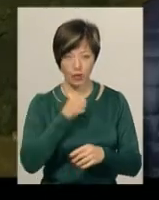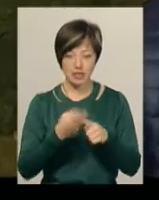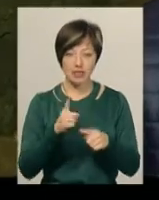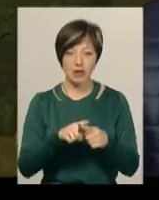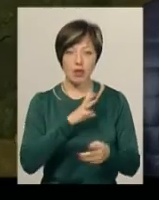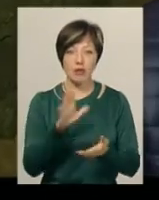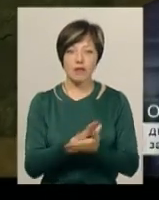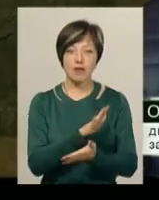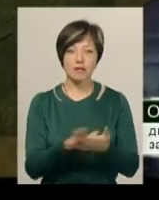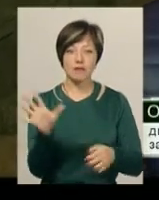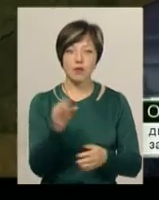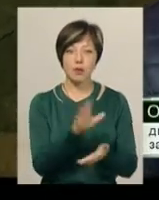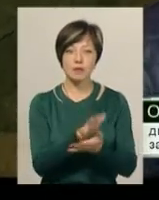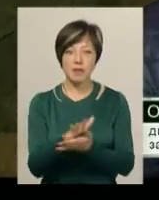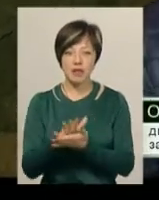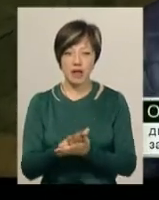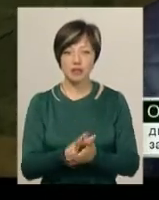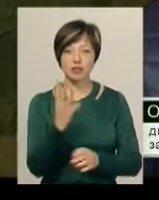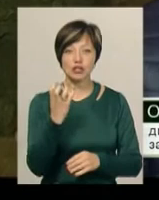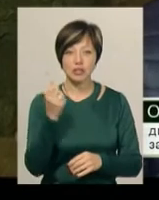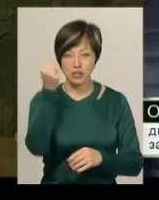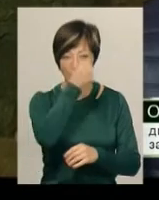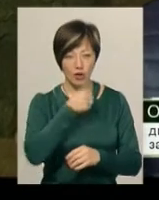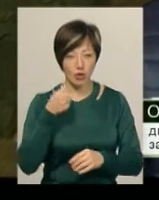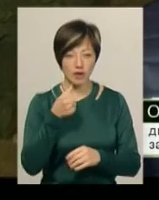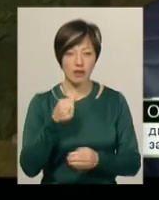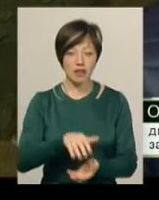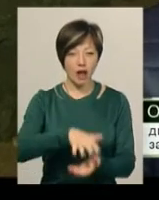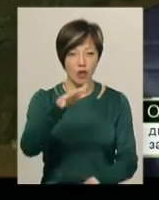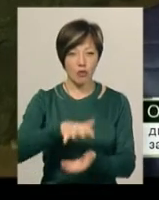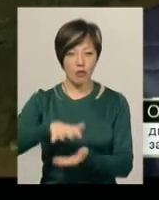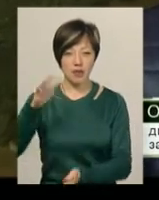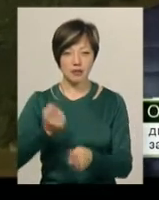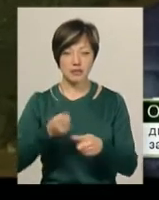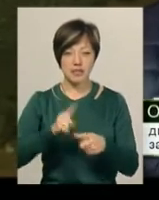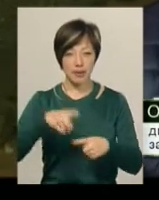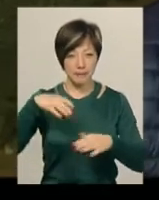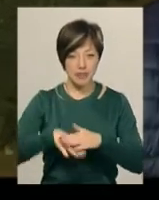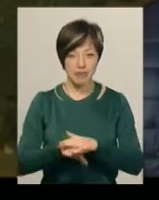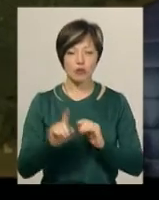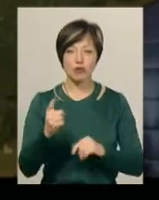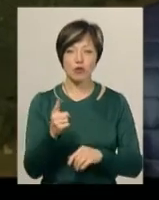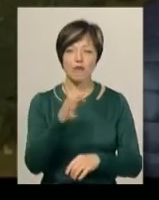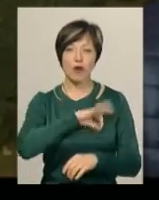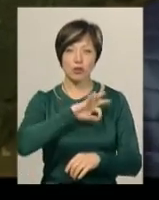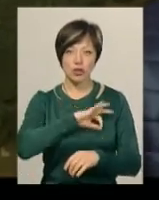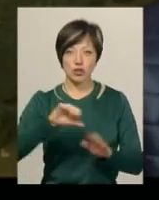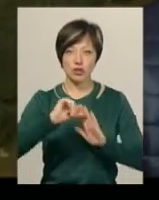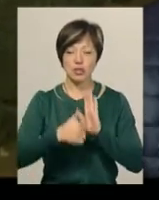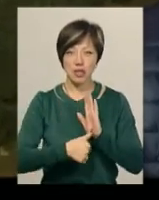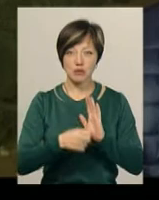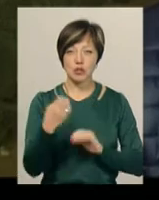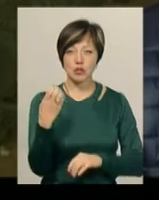вичистка отого всього сміття, яке за 400 років нагромадилося в цих підземелях. Тому що його використовували в 16